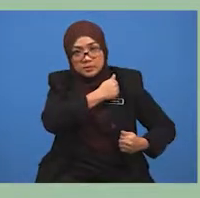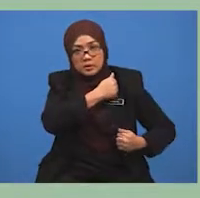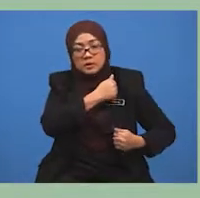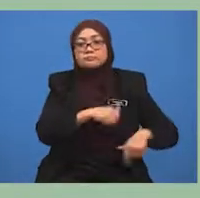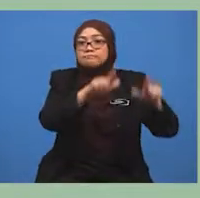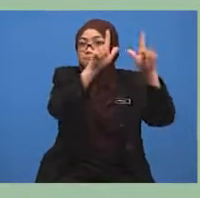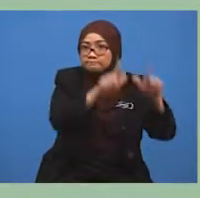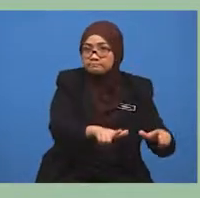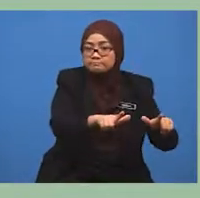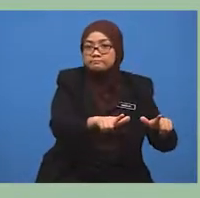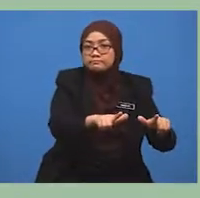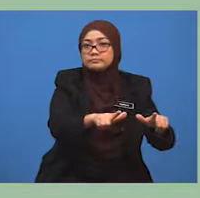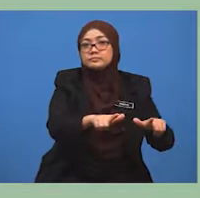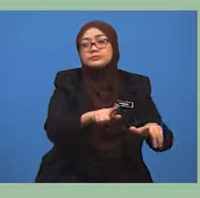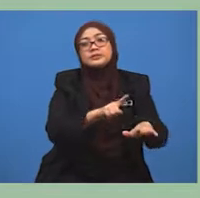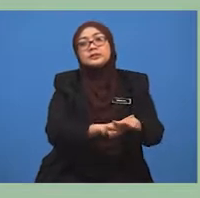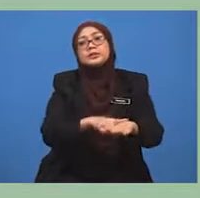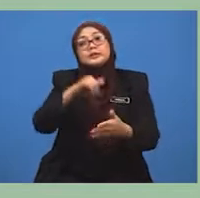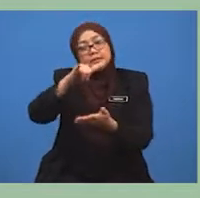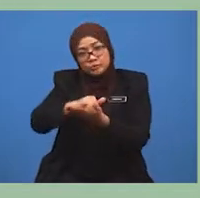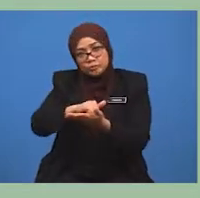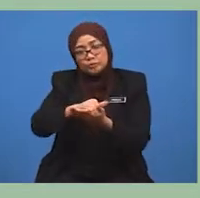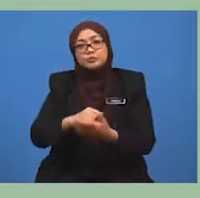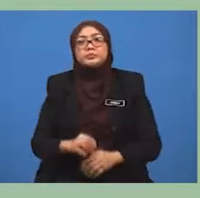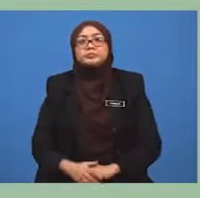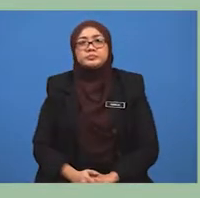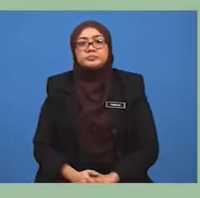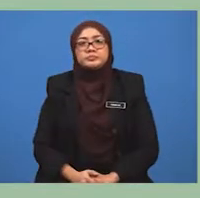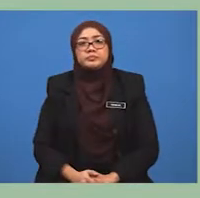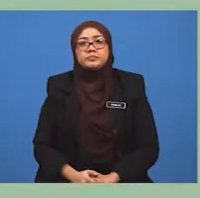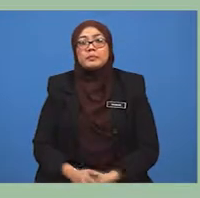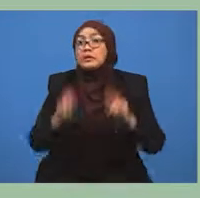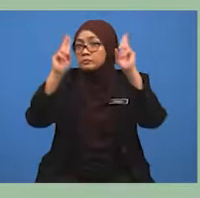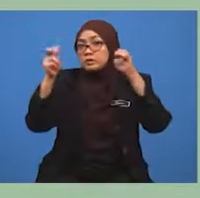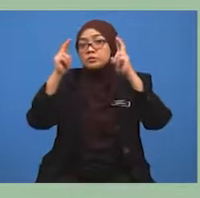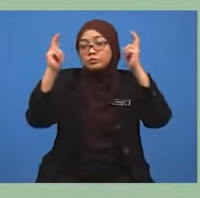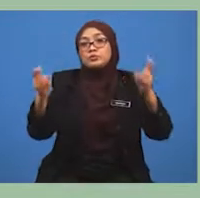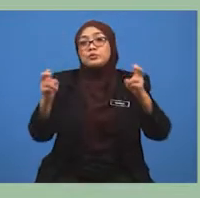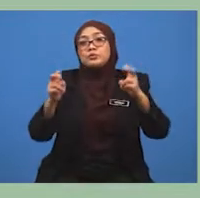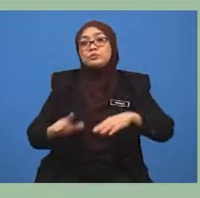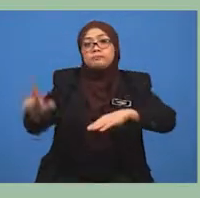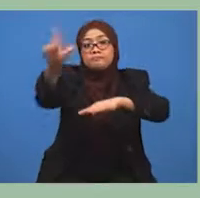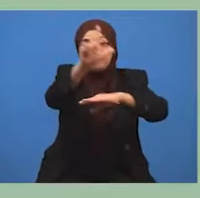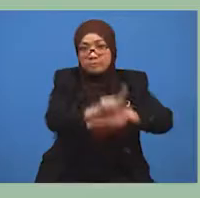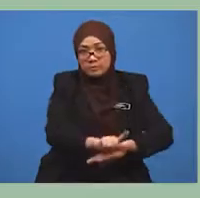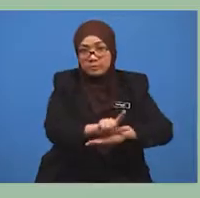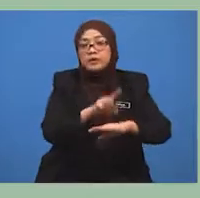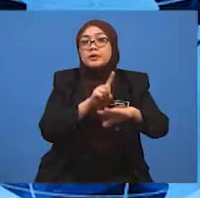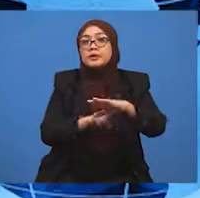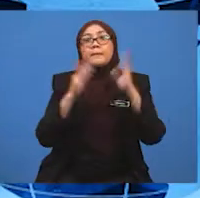Malaysia. Murid-murid, mari kita teruskan dengan tajuk pelabuhan utama di Malaysia.